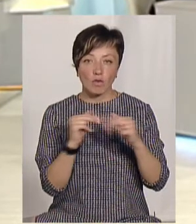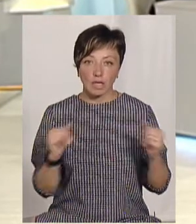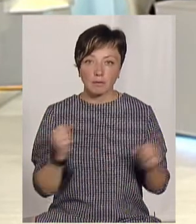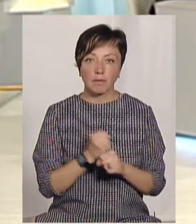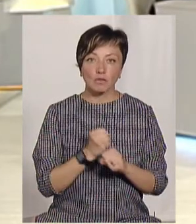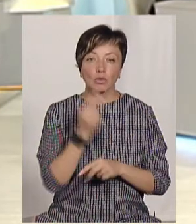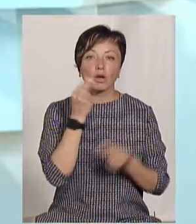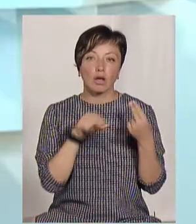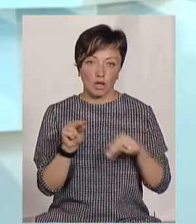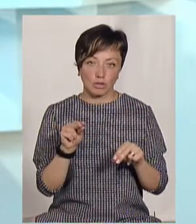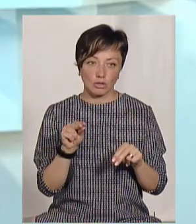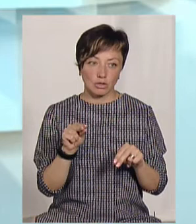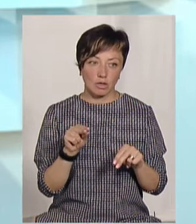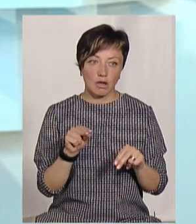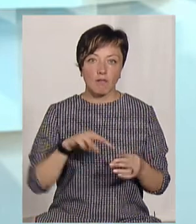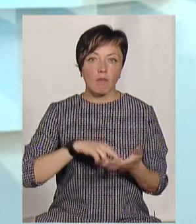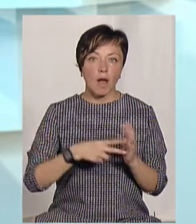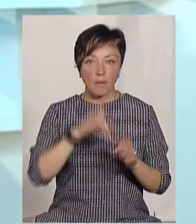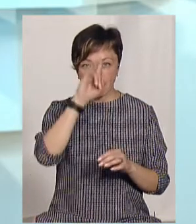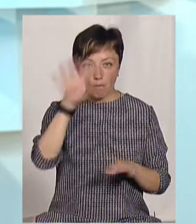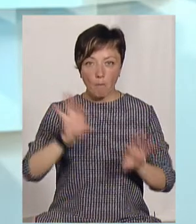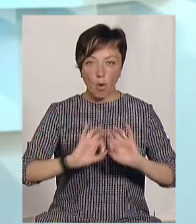мені здається, працює краще в плані популяризації.